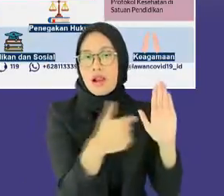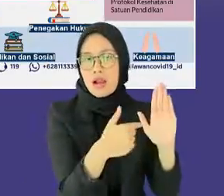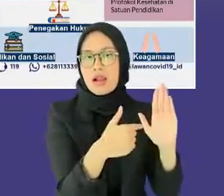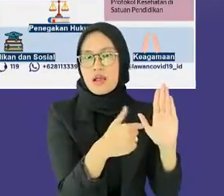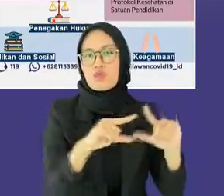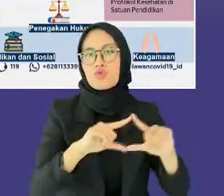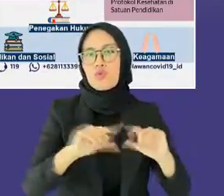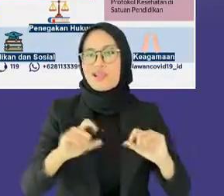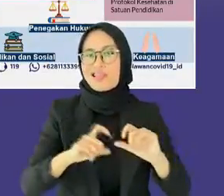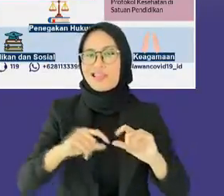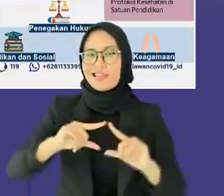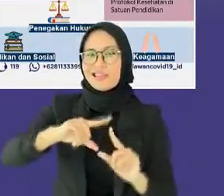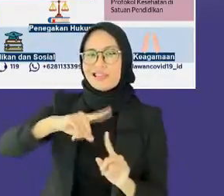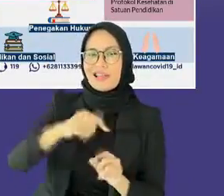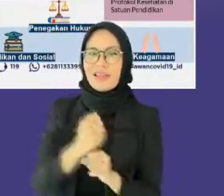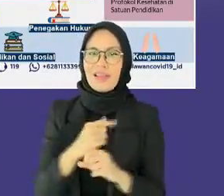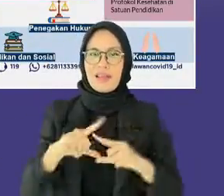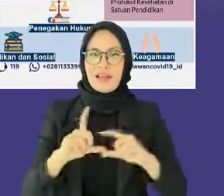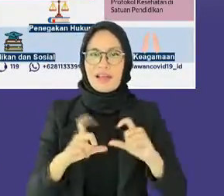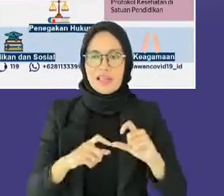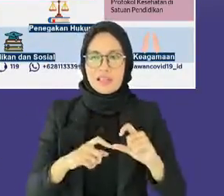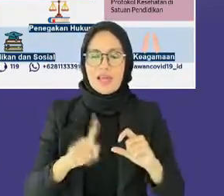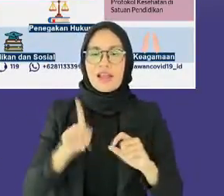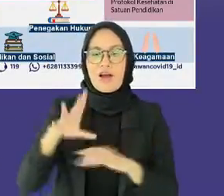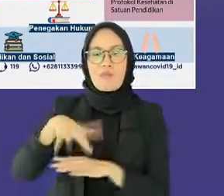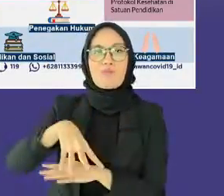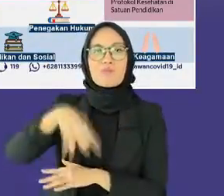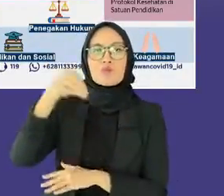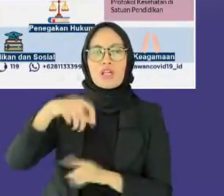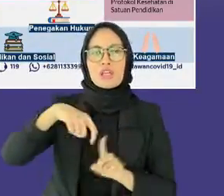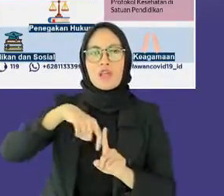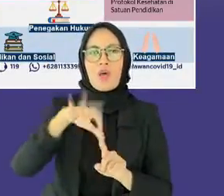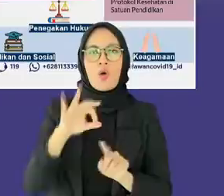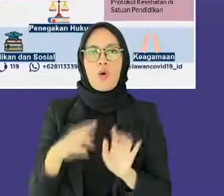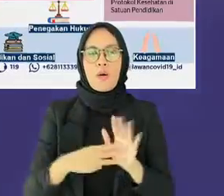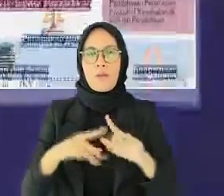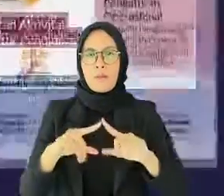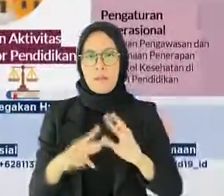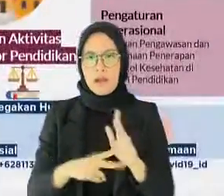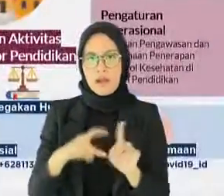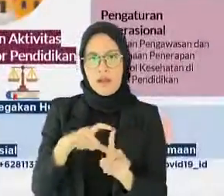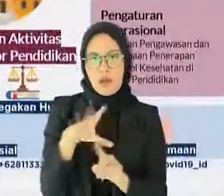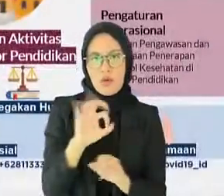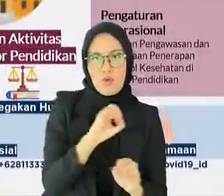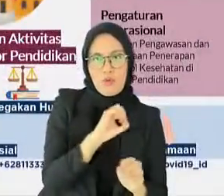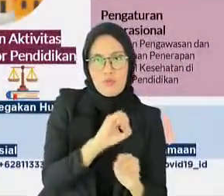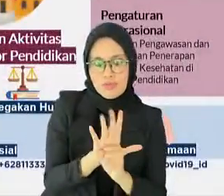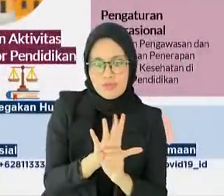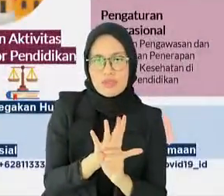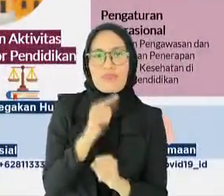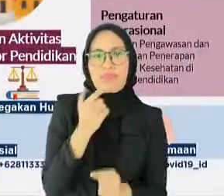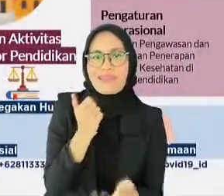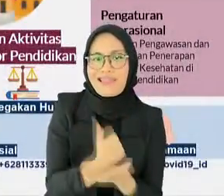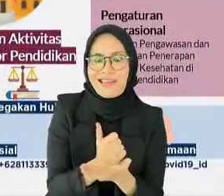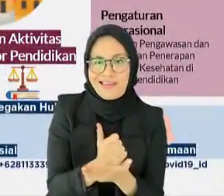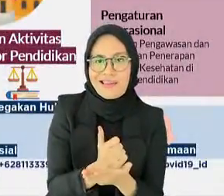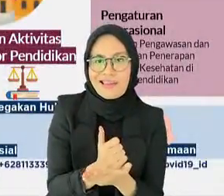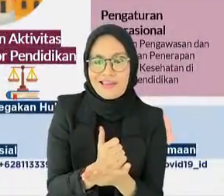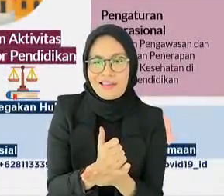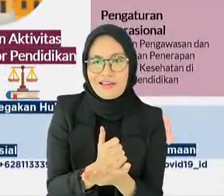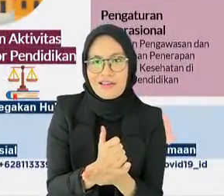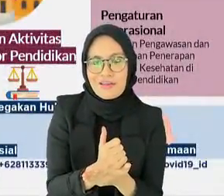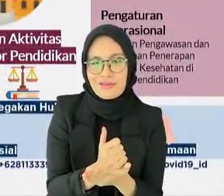Satgas, diperlukan pembentukan Pusat Komando COVID-19 Desa atau Kelurahan sebagai perpanjangan tangan